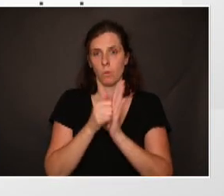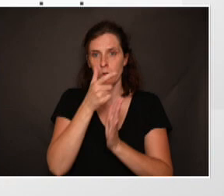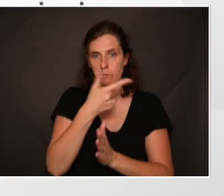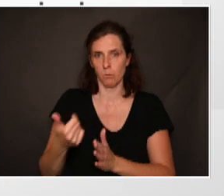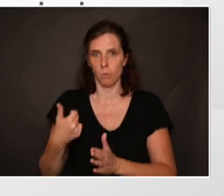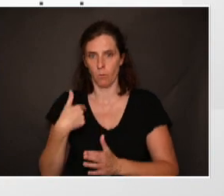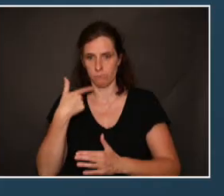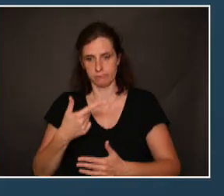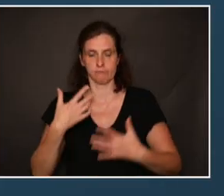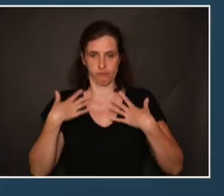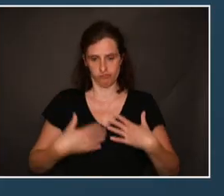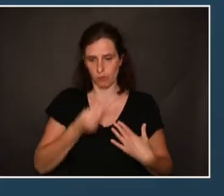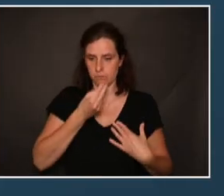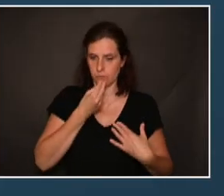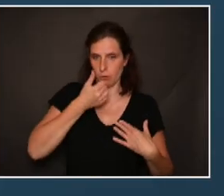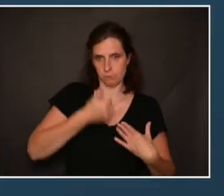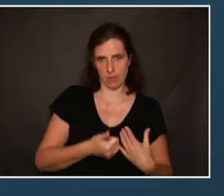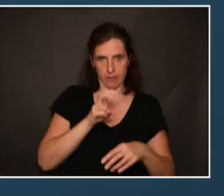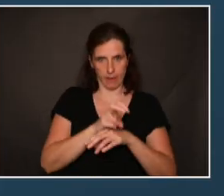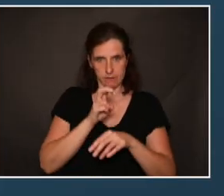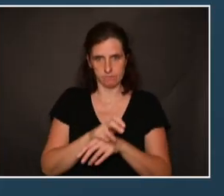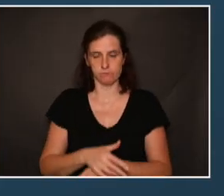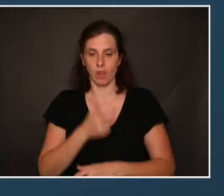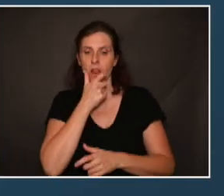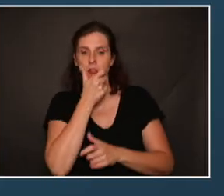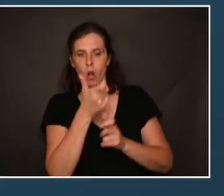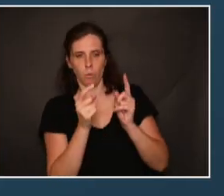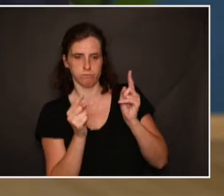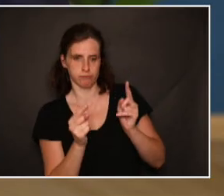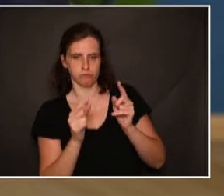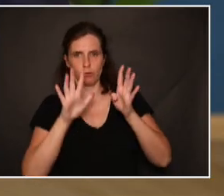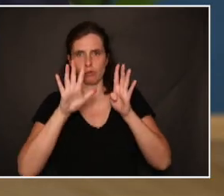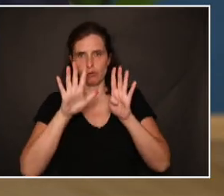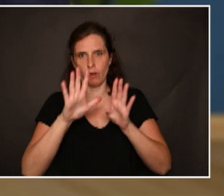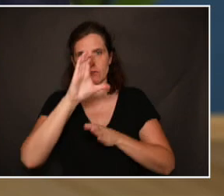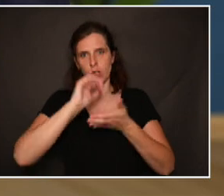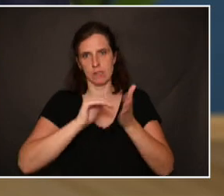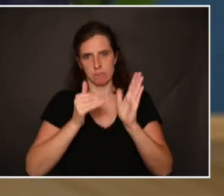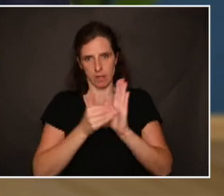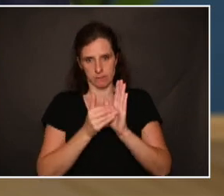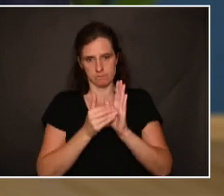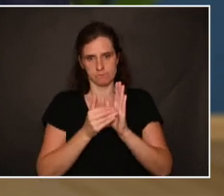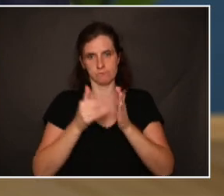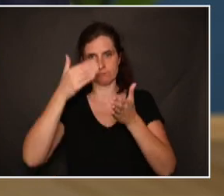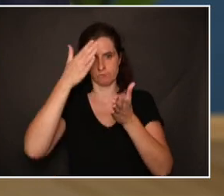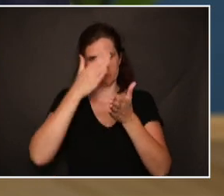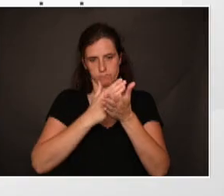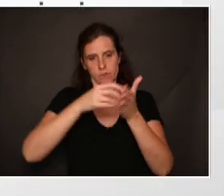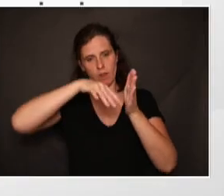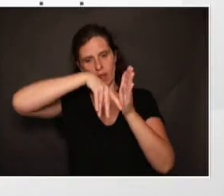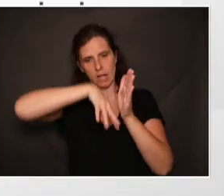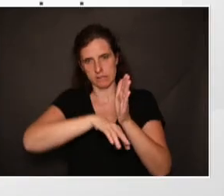bon état nutritionnel. En général, la langue mesure 9 cm en moyenne divisé en deux sections, la